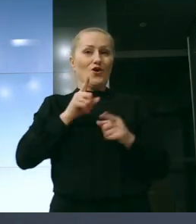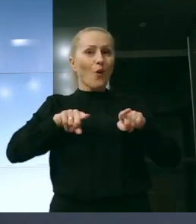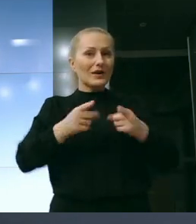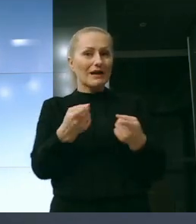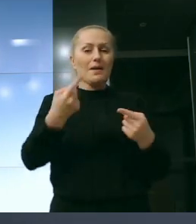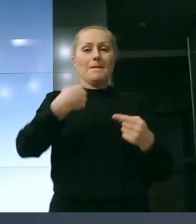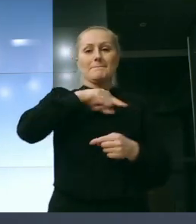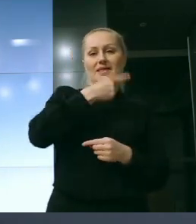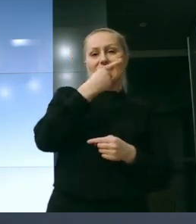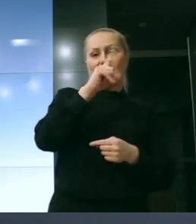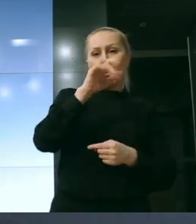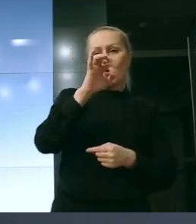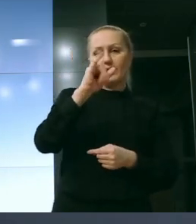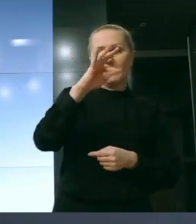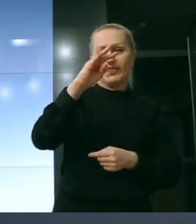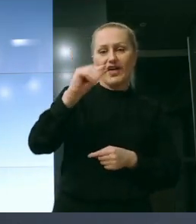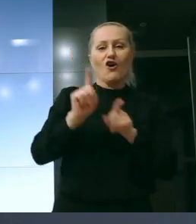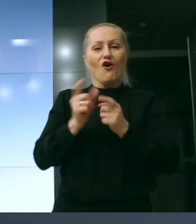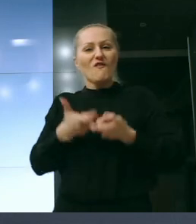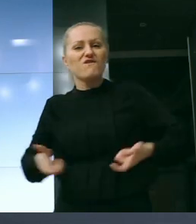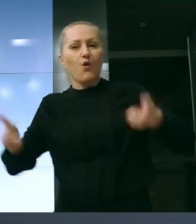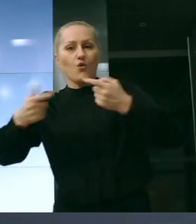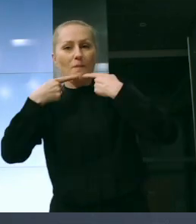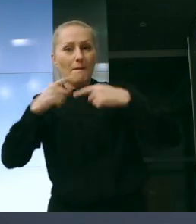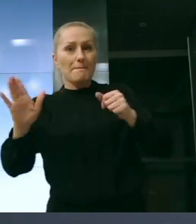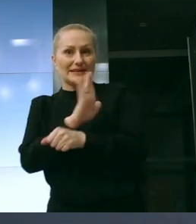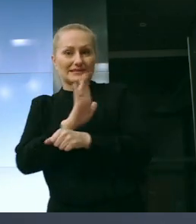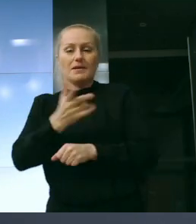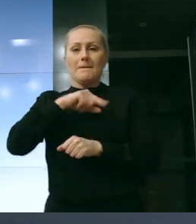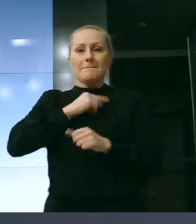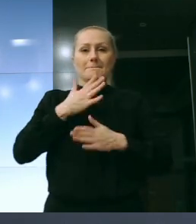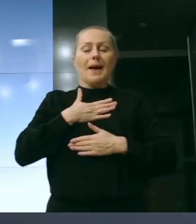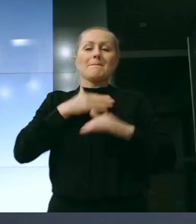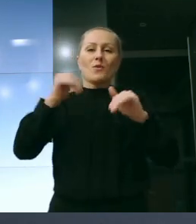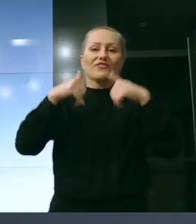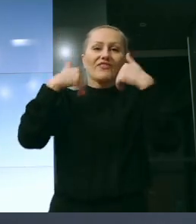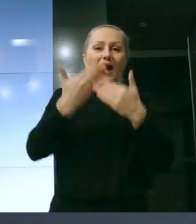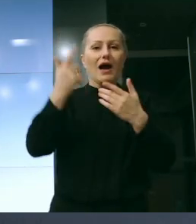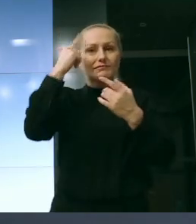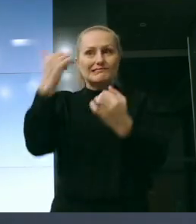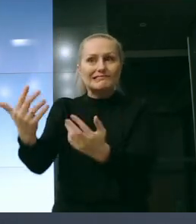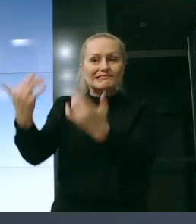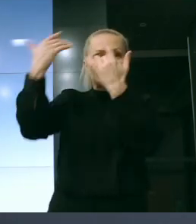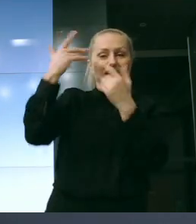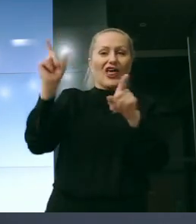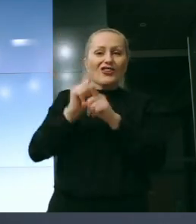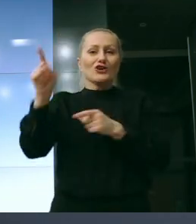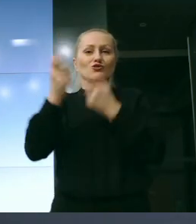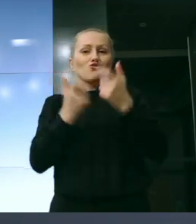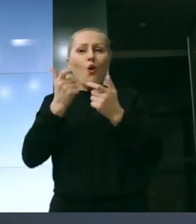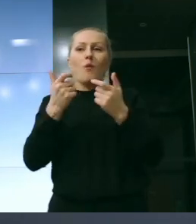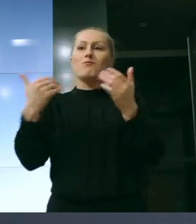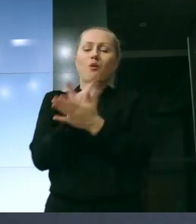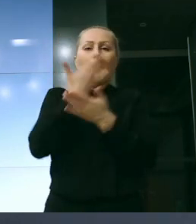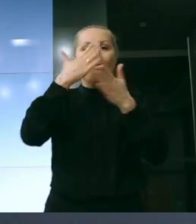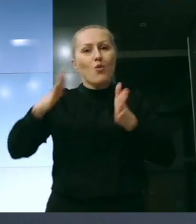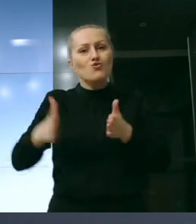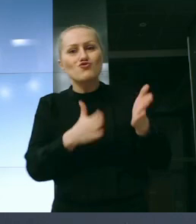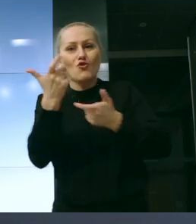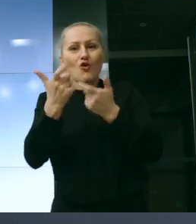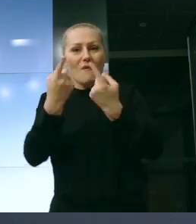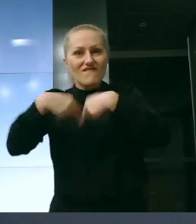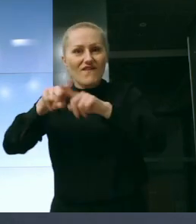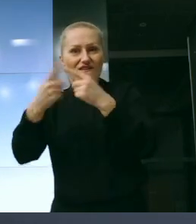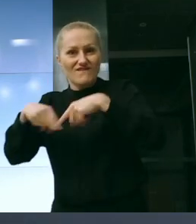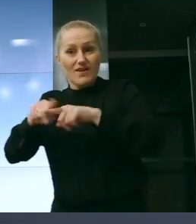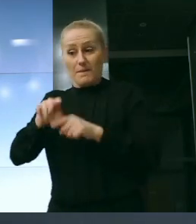jako Deloitte i jako Forum Odpowiedzialnego Biznesu mamy tą szansę inspirować Was, edukować, wyznaczać sobie kolejne ścieżki. Mój zespół, który w tej chwili